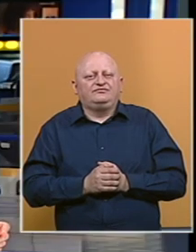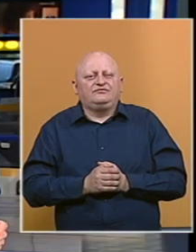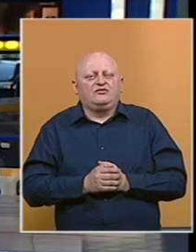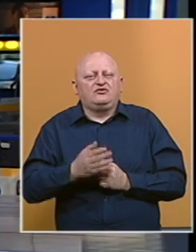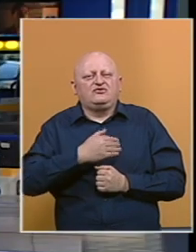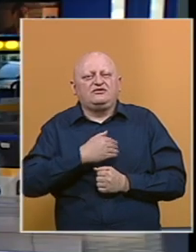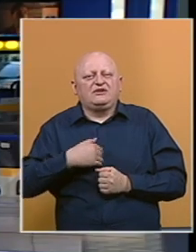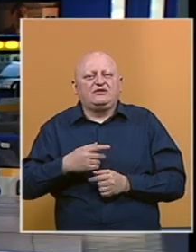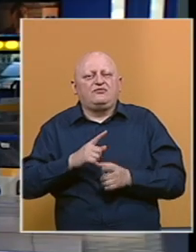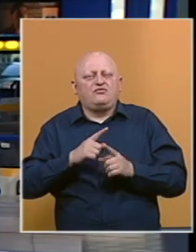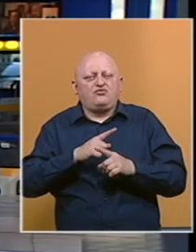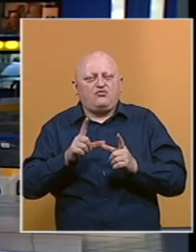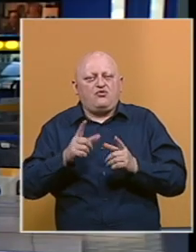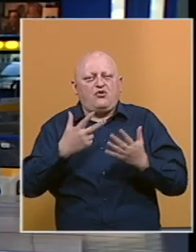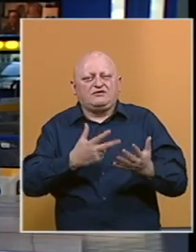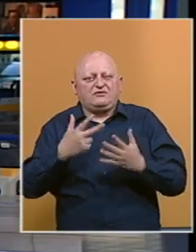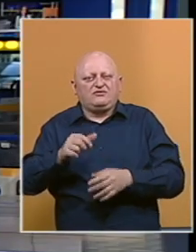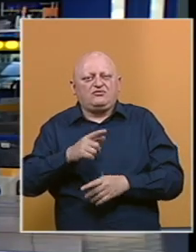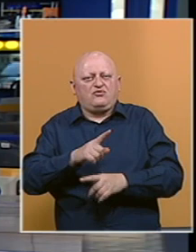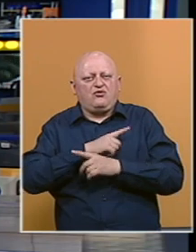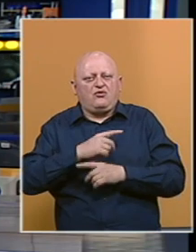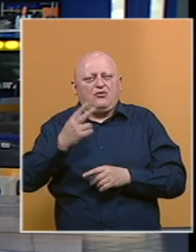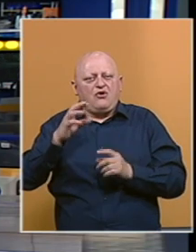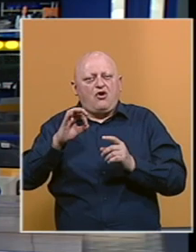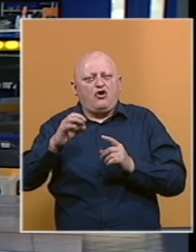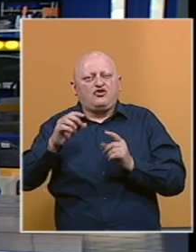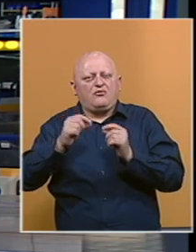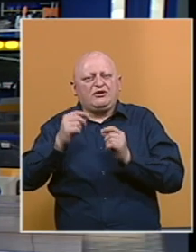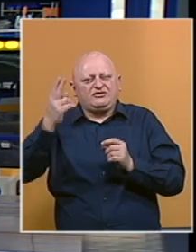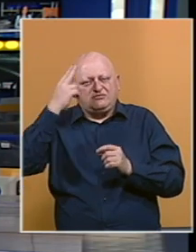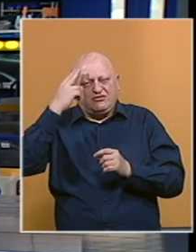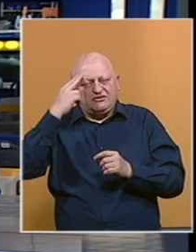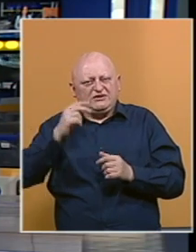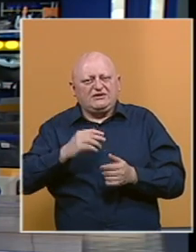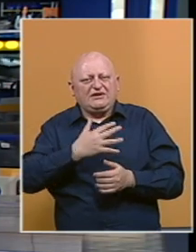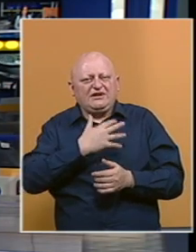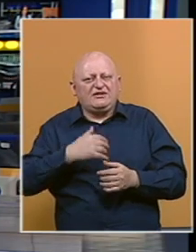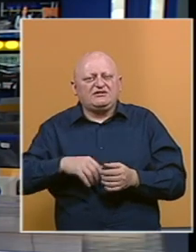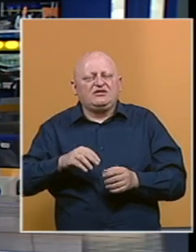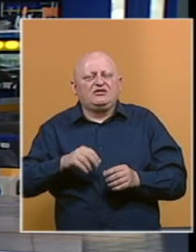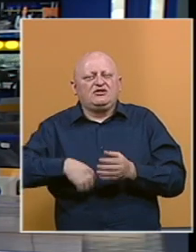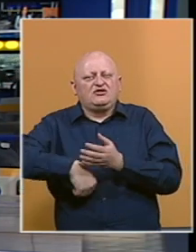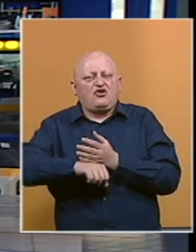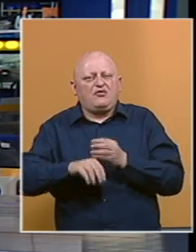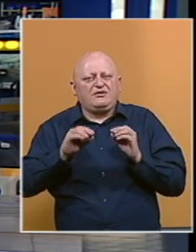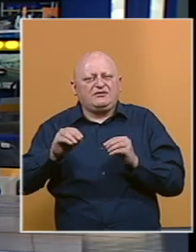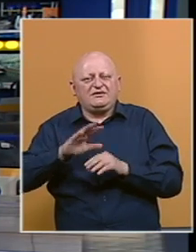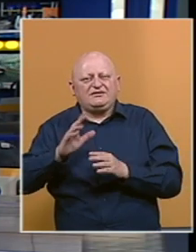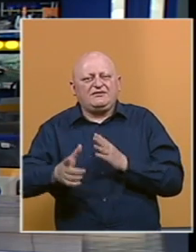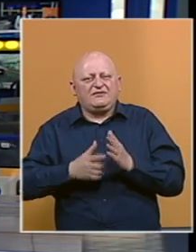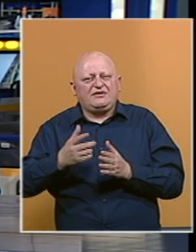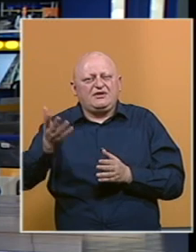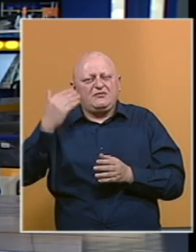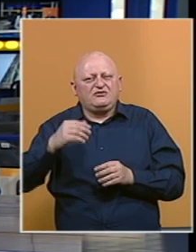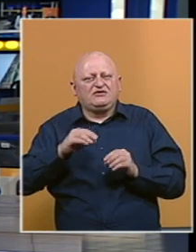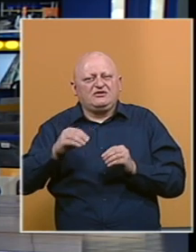U Zagrebu je u 88. godini preminuo Oto Barić, jedan od najuspješnijih hrvatskih nogometnih trenera svih vremena